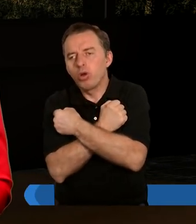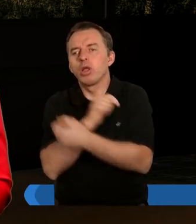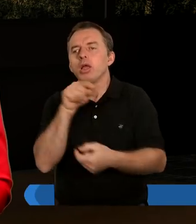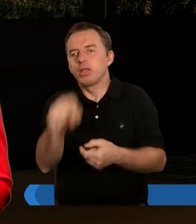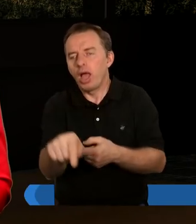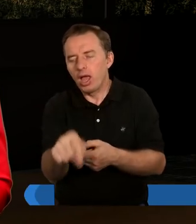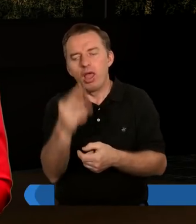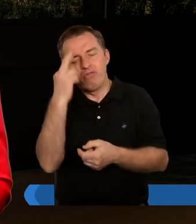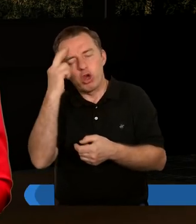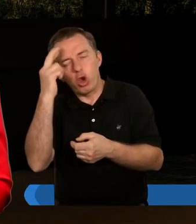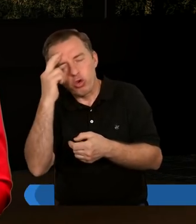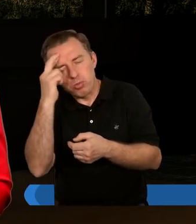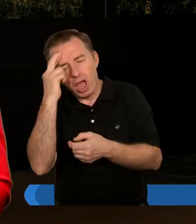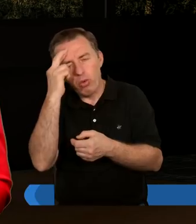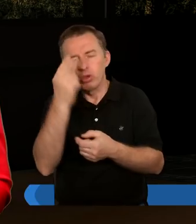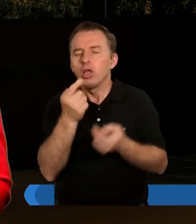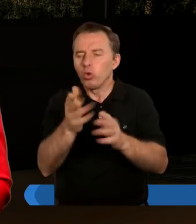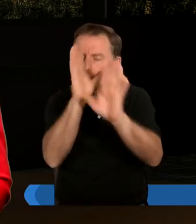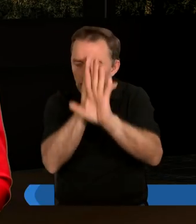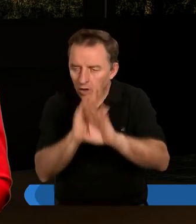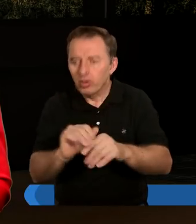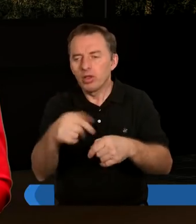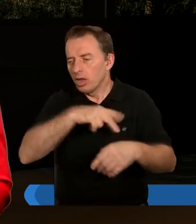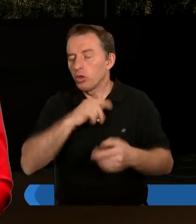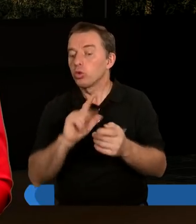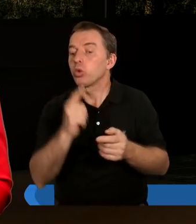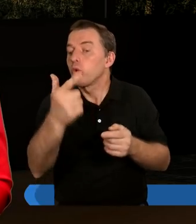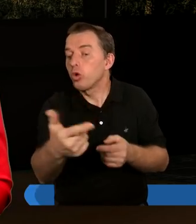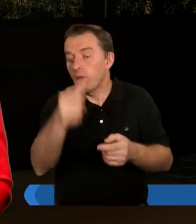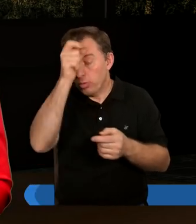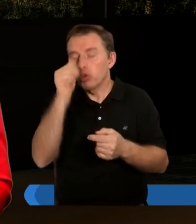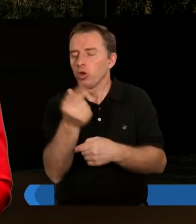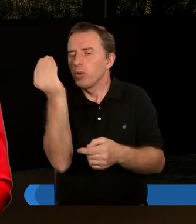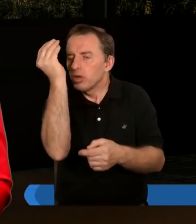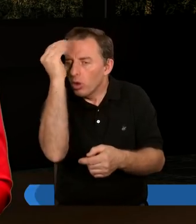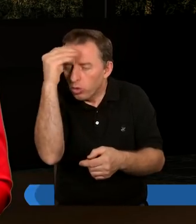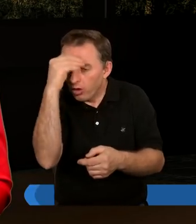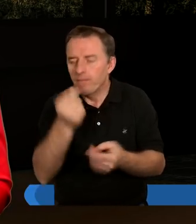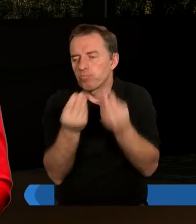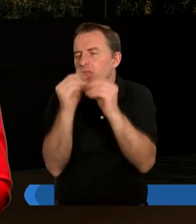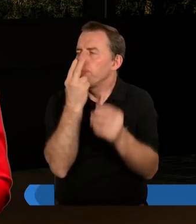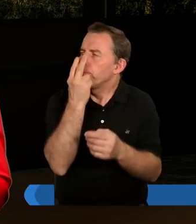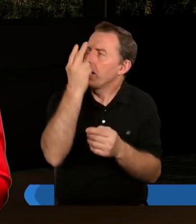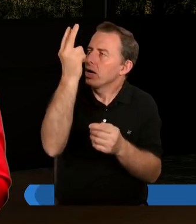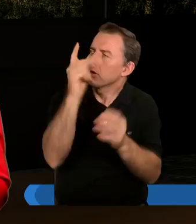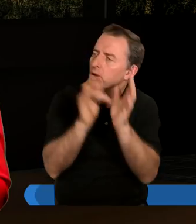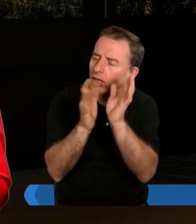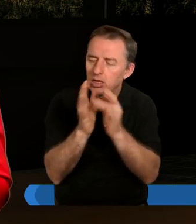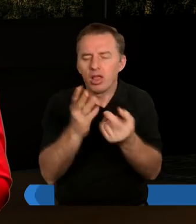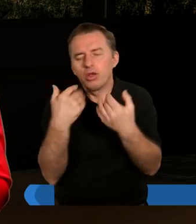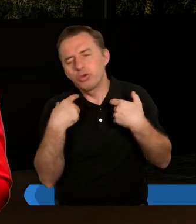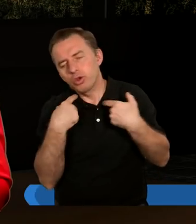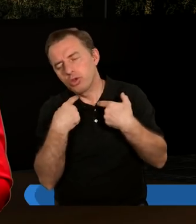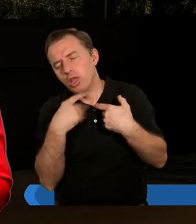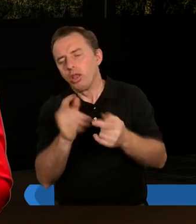wyrozumiałości też wobec drugiego człowieka nas uczy. Ja myślę, że czym więcej patrzymy na Jezusa, patrzymy na Jego życie,